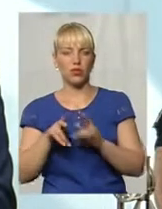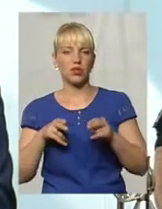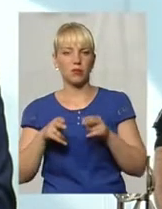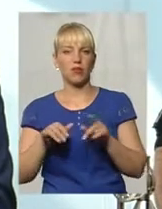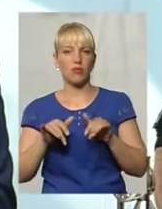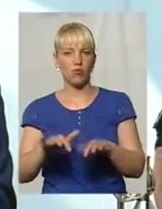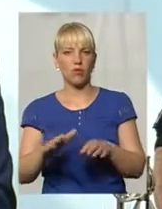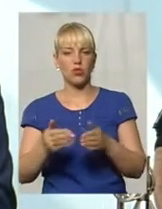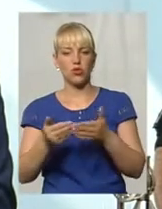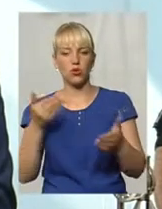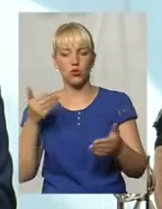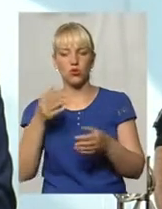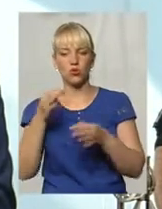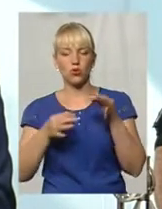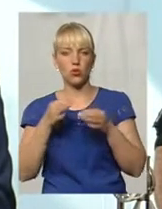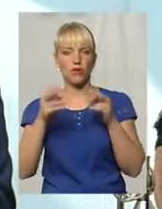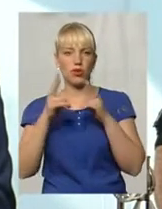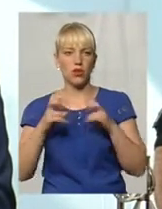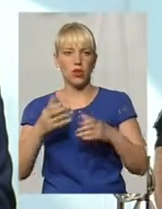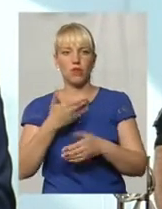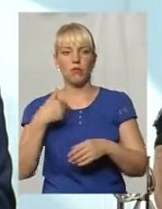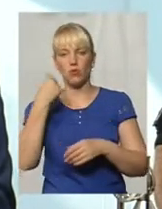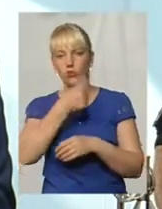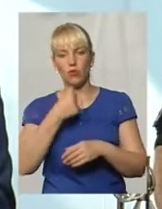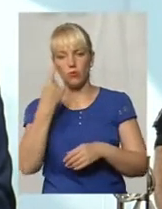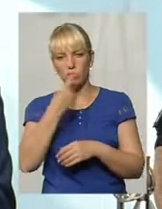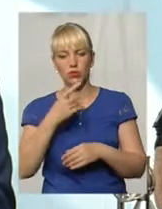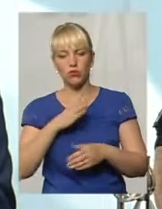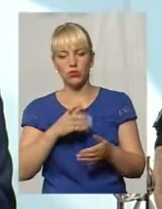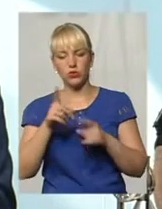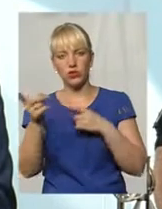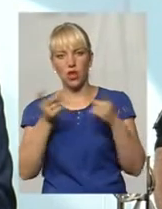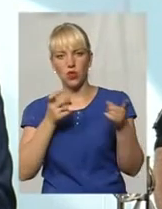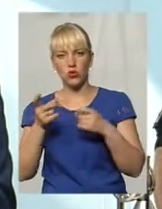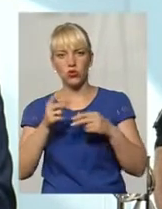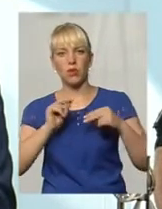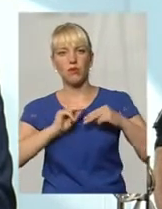проведення досудового розслідування мною особисто були залучені працівники управління